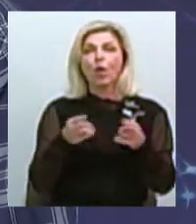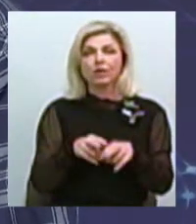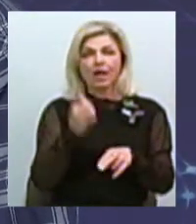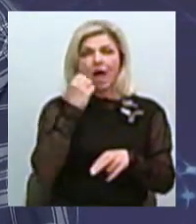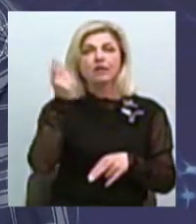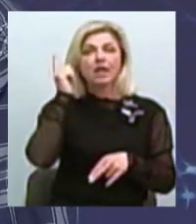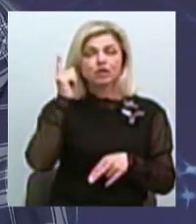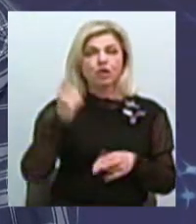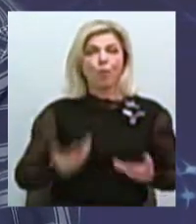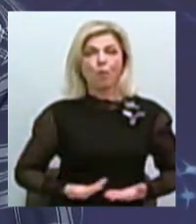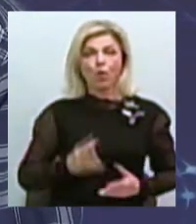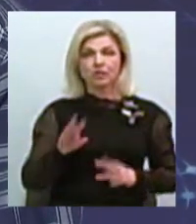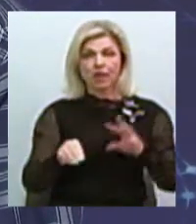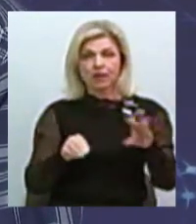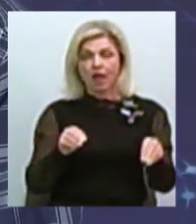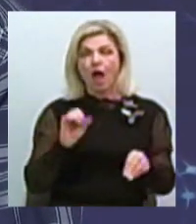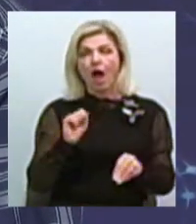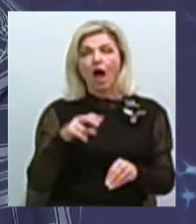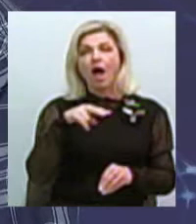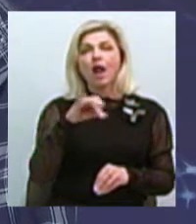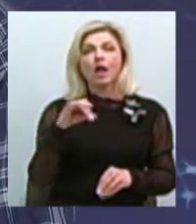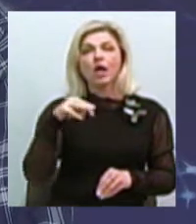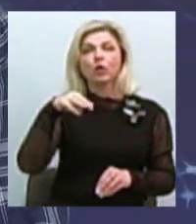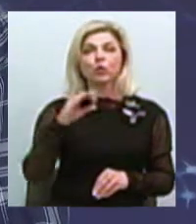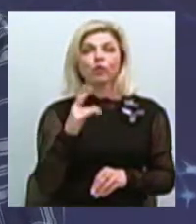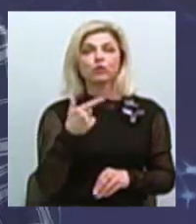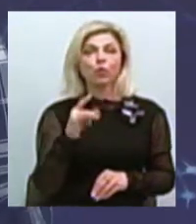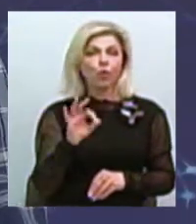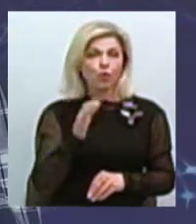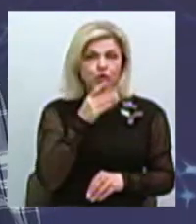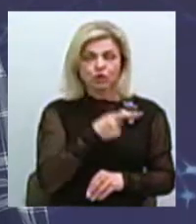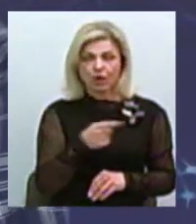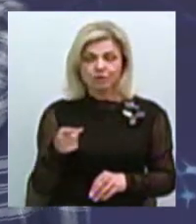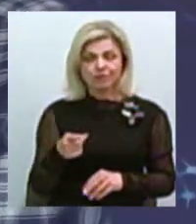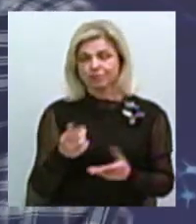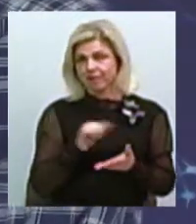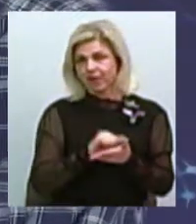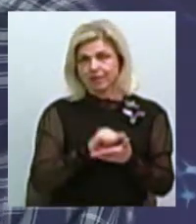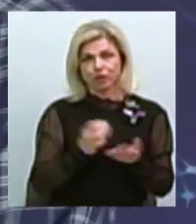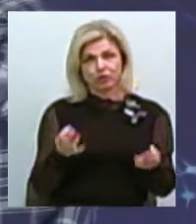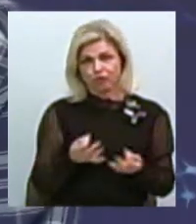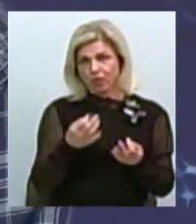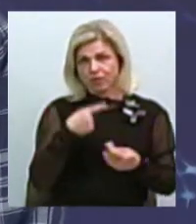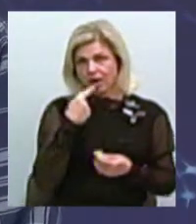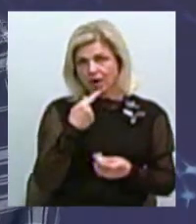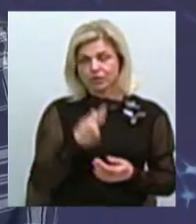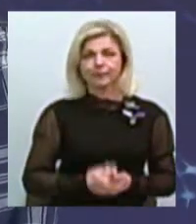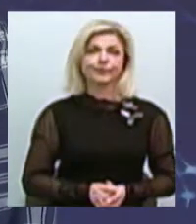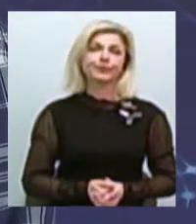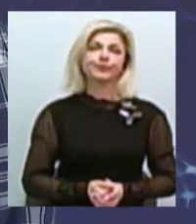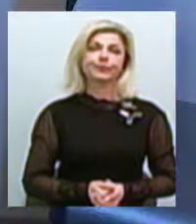але про рештки литовського часу якось видання нічого не каже. Я чому